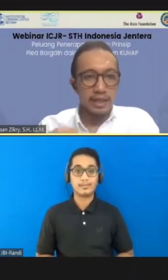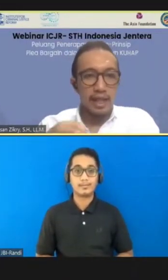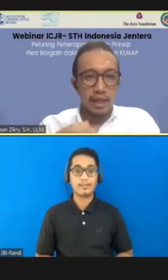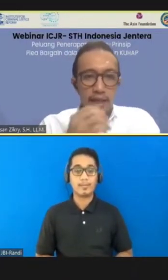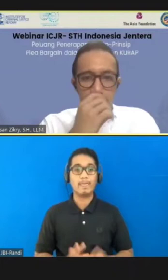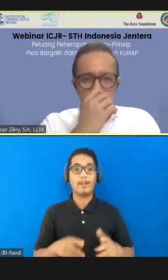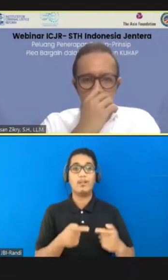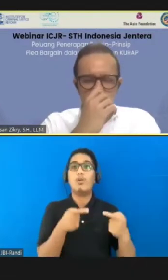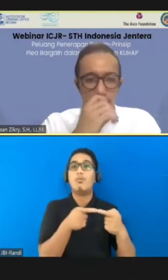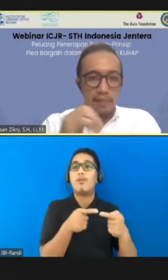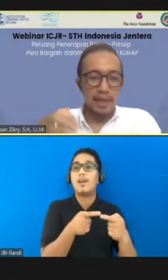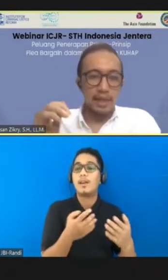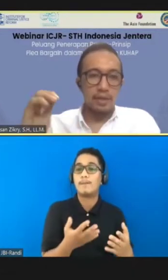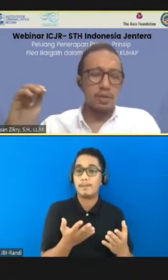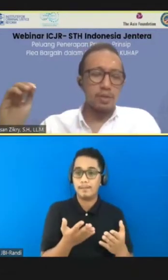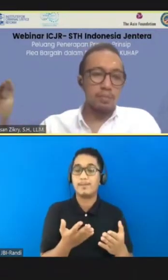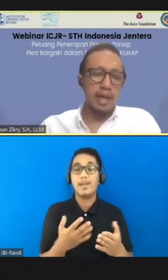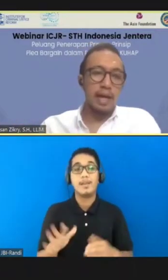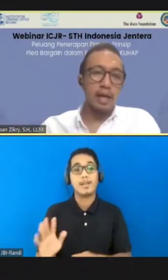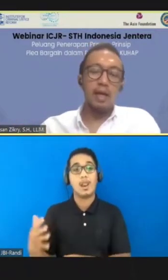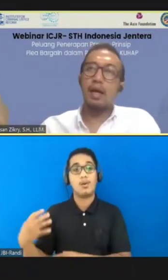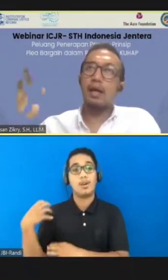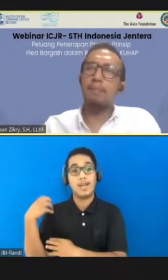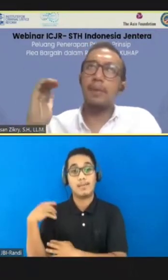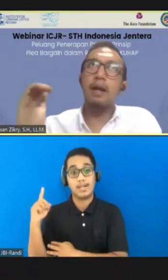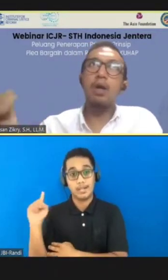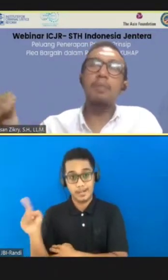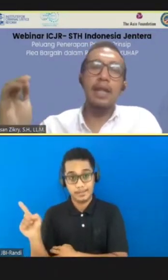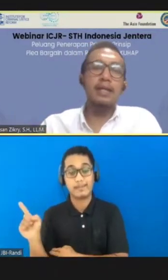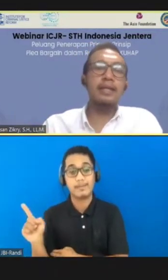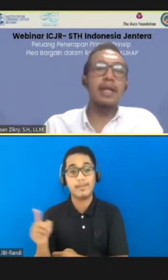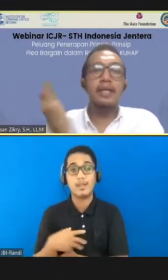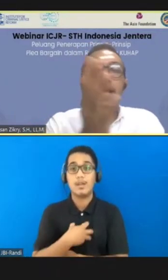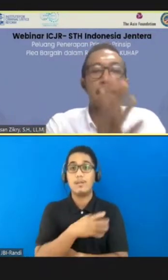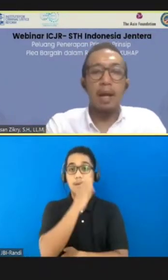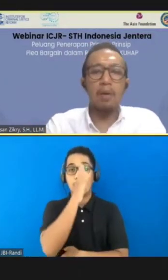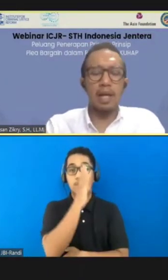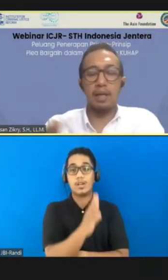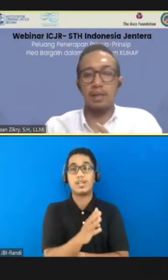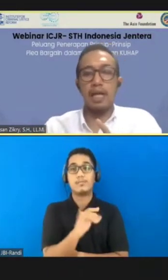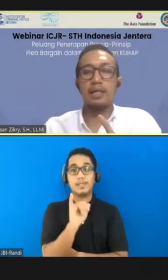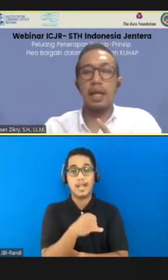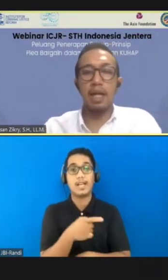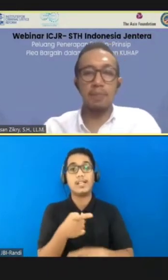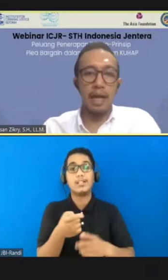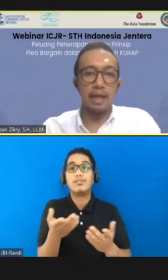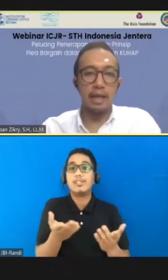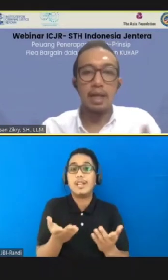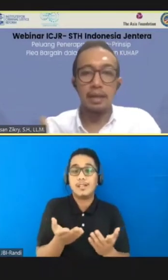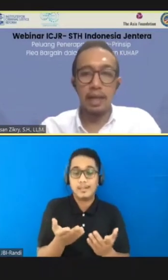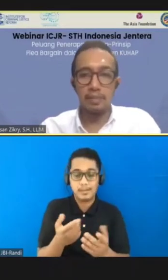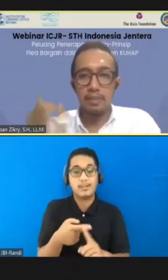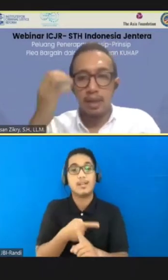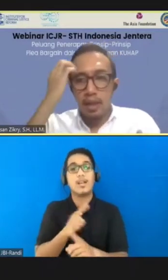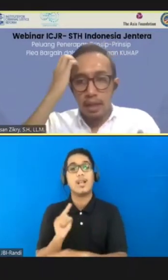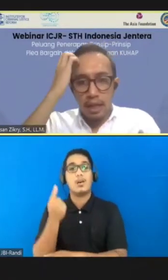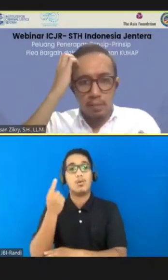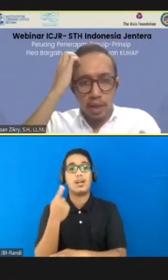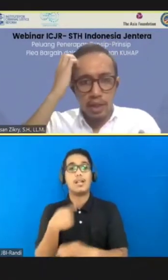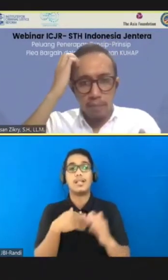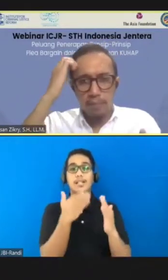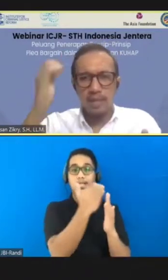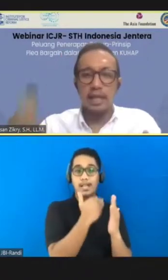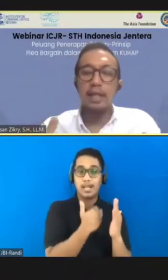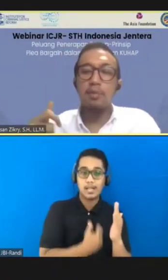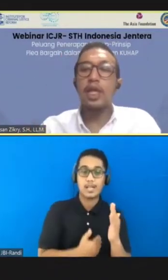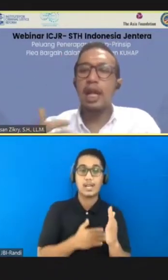korelasinya adalah di Amerika itu pengakuan bersalah terjadi di tahap awal, dan standar penahanannya tetap. Dan